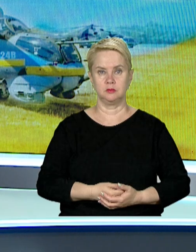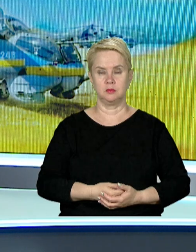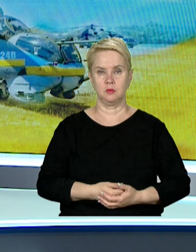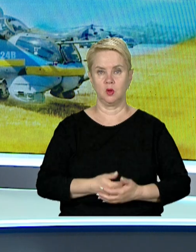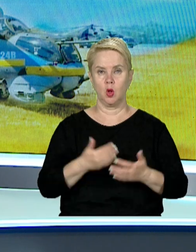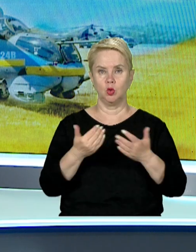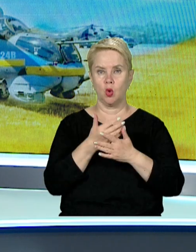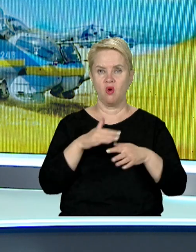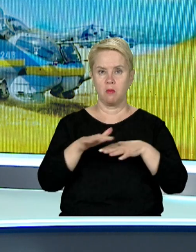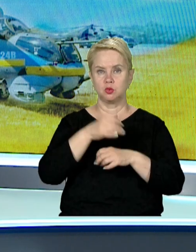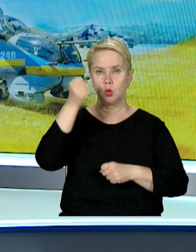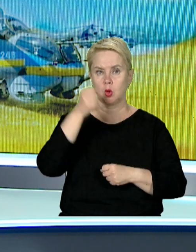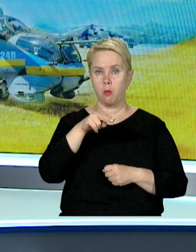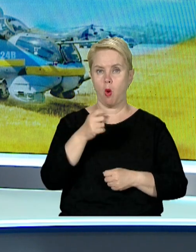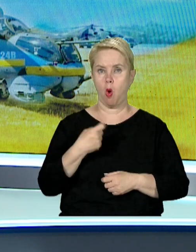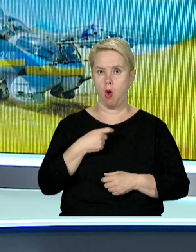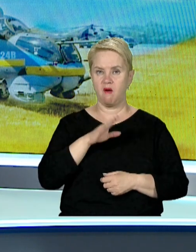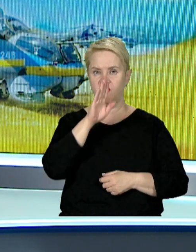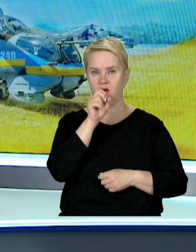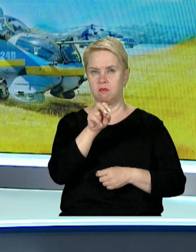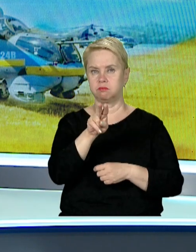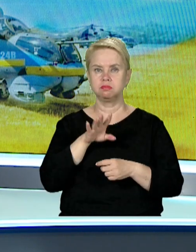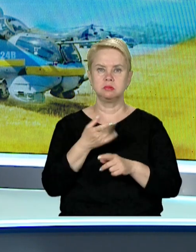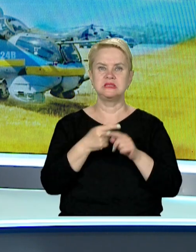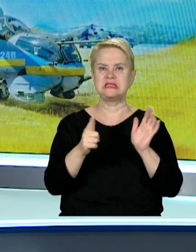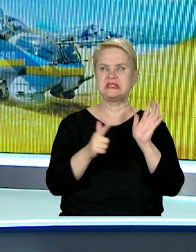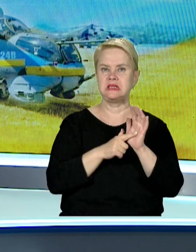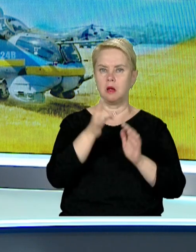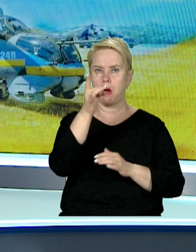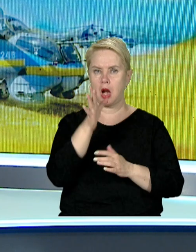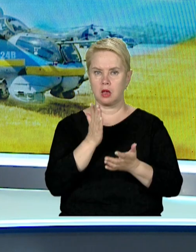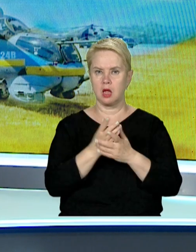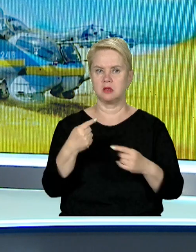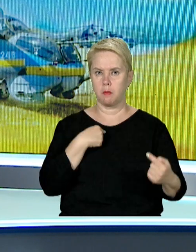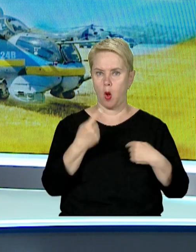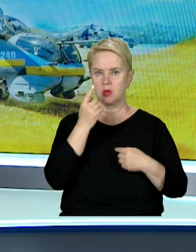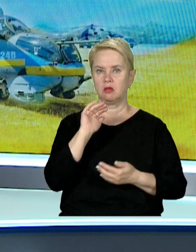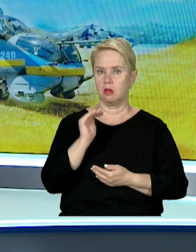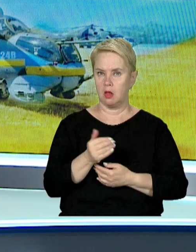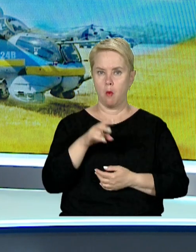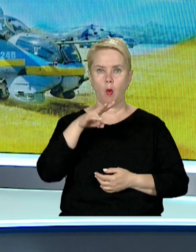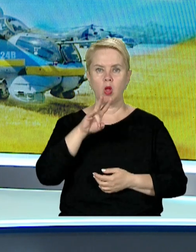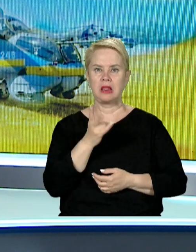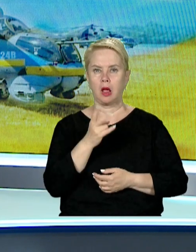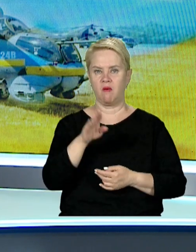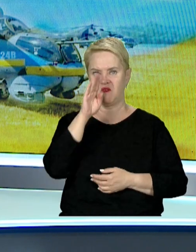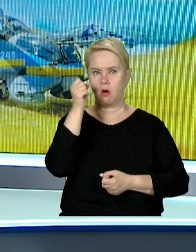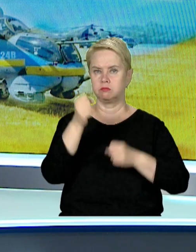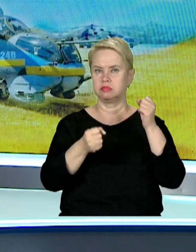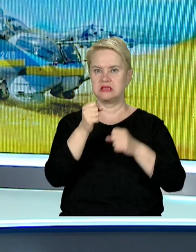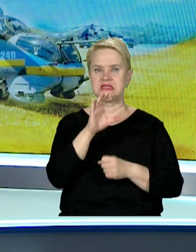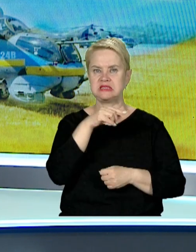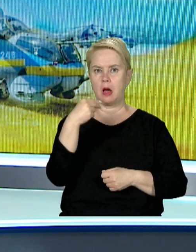Новий масований удар по Одещині. Ворог випустив аж сім ракет. Є поранені. Серед них одна дитина. По ній кополю ворог гатить в